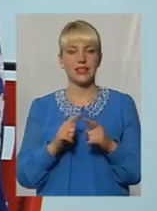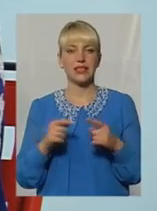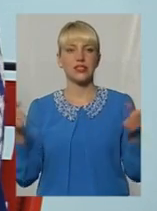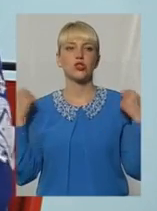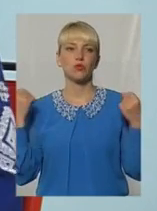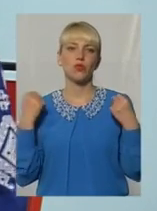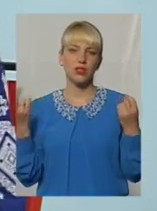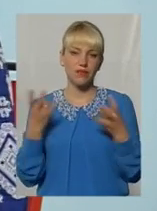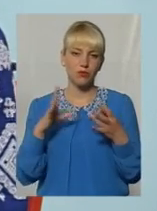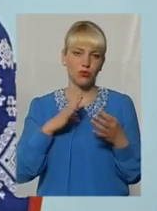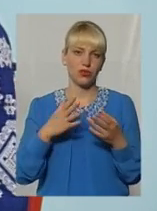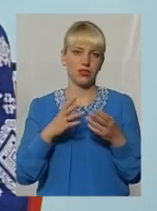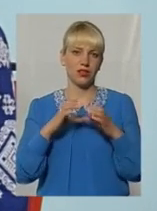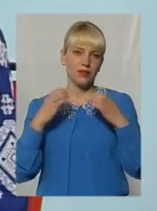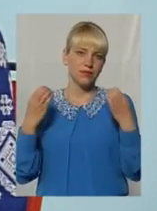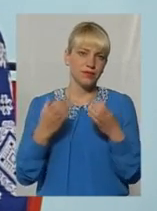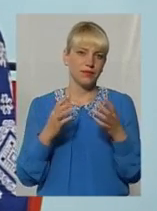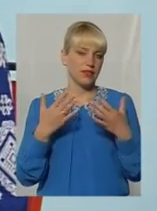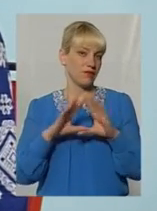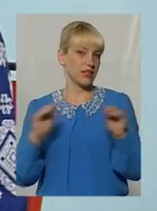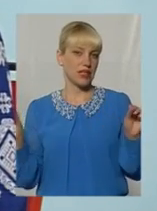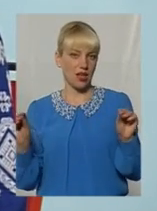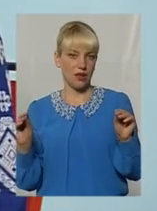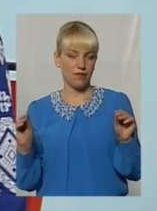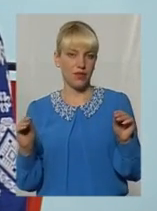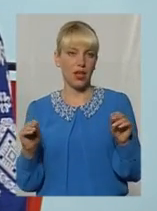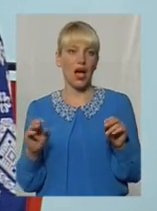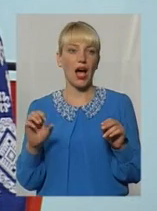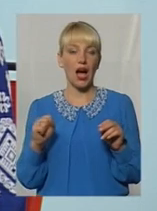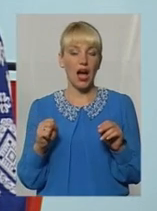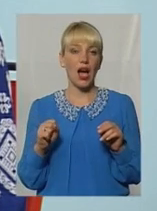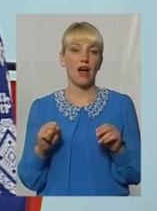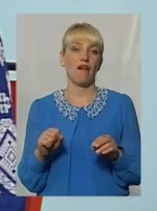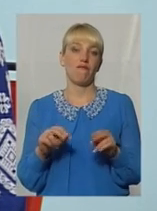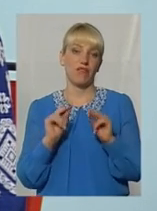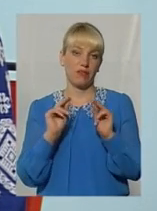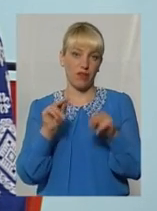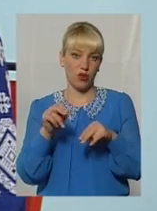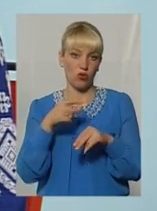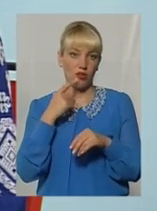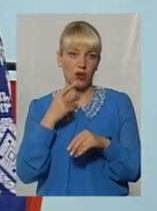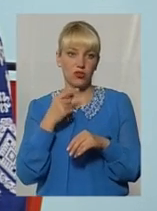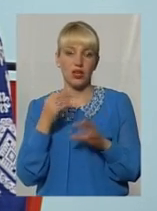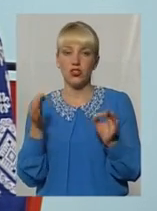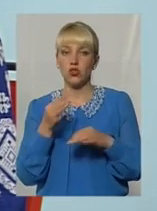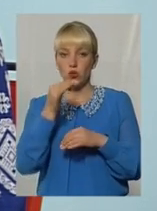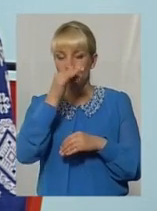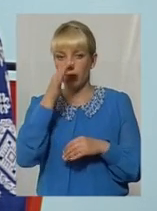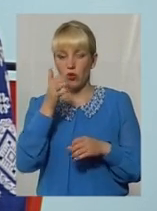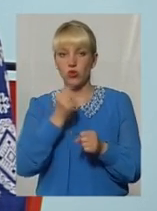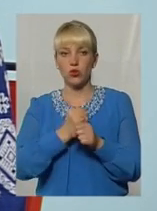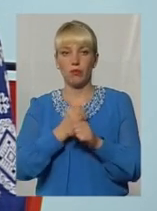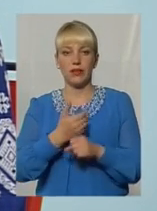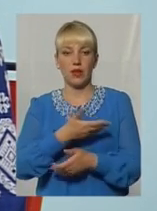якісь споруди повинні там мали бути і все. Відверто кажучи, нічого не могли зробити ми